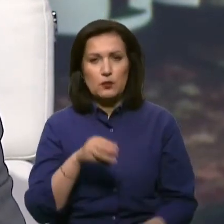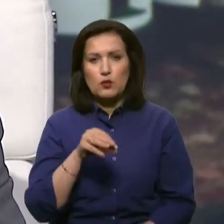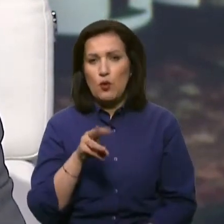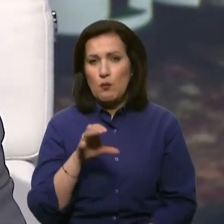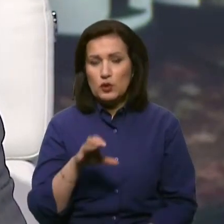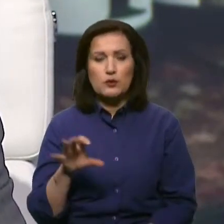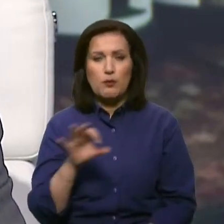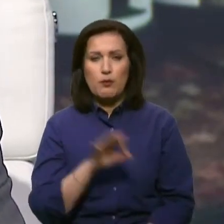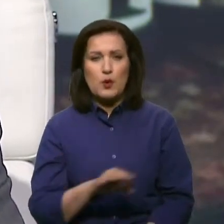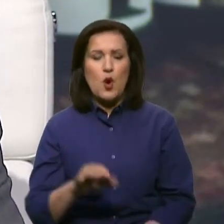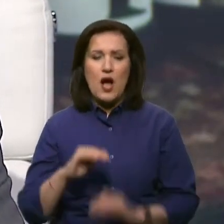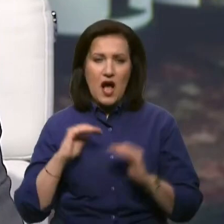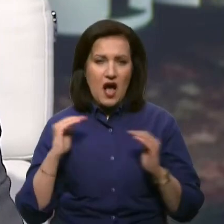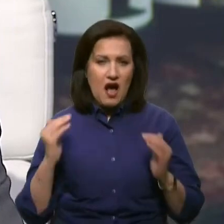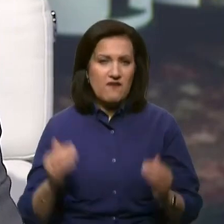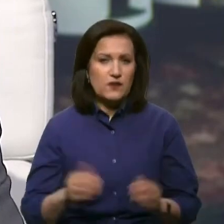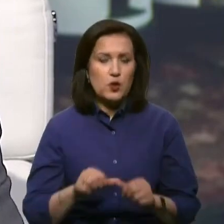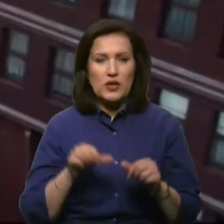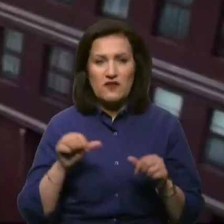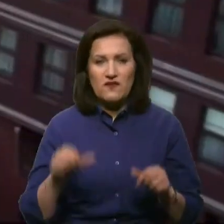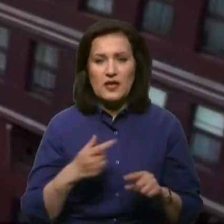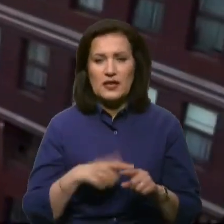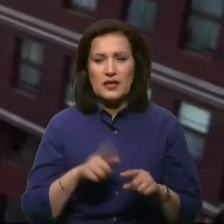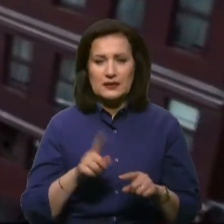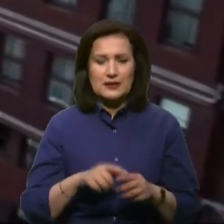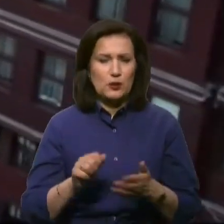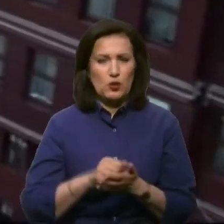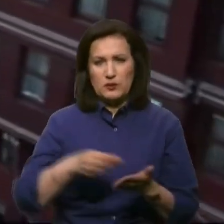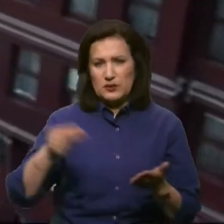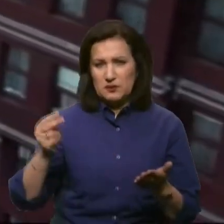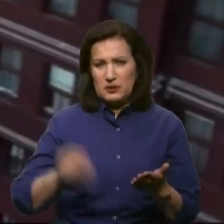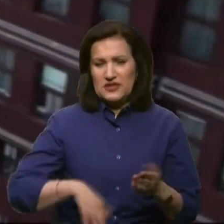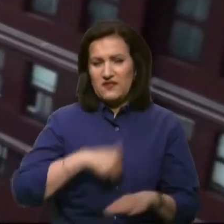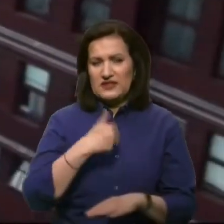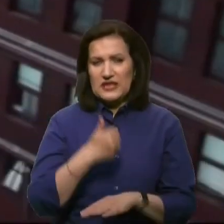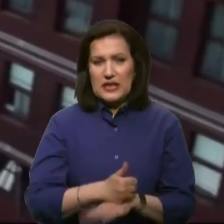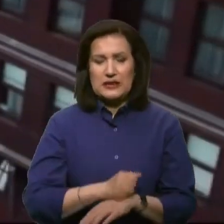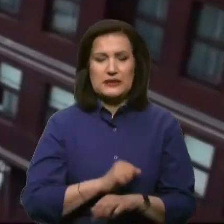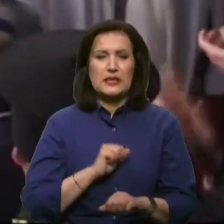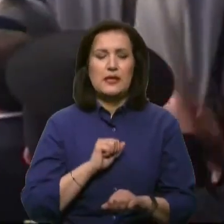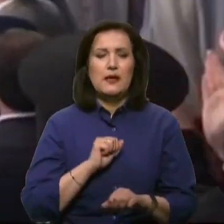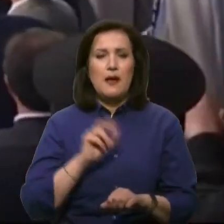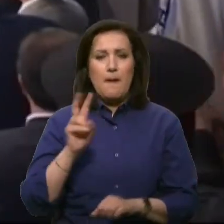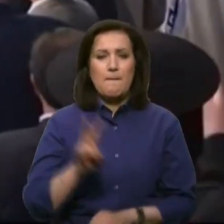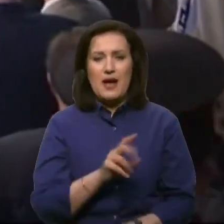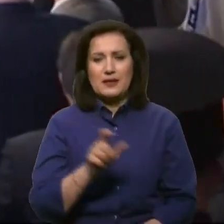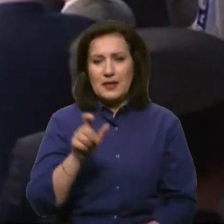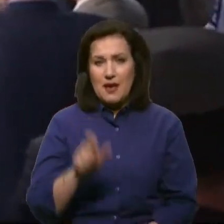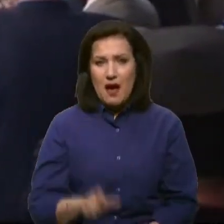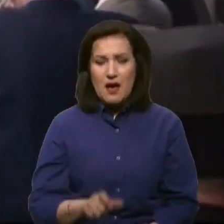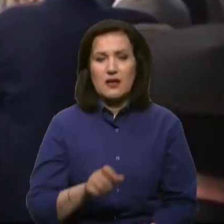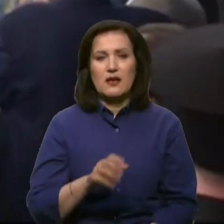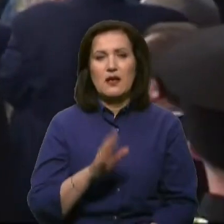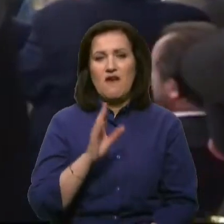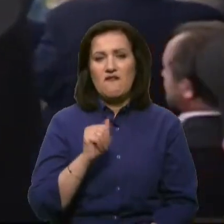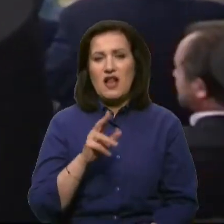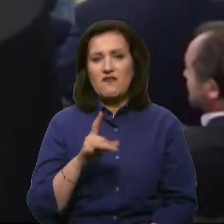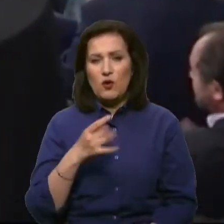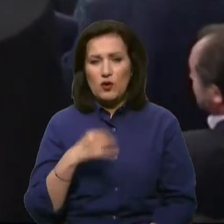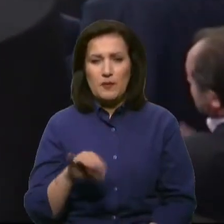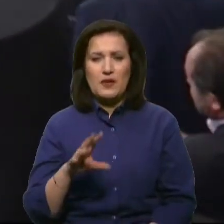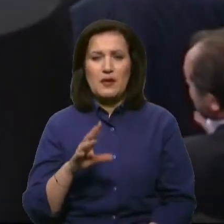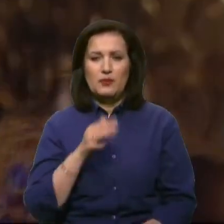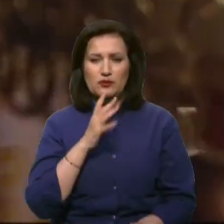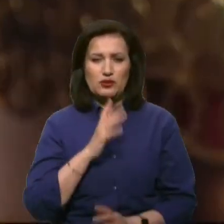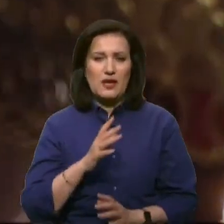томос про автокефалію. Цей документ з підписом «Вселенський патріарх Варфоломій» під час святкової літургії у Стамбулі